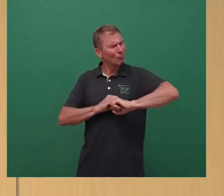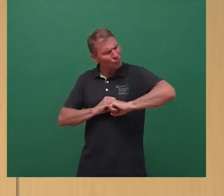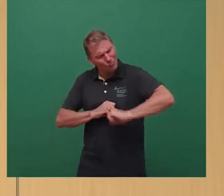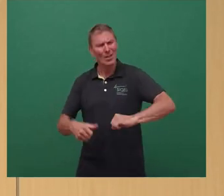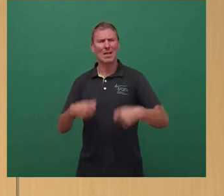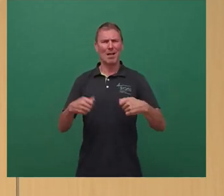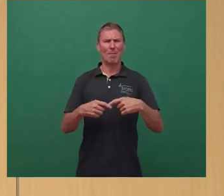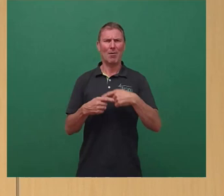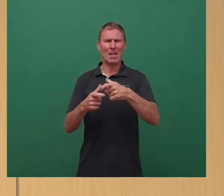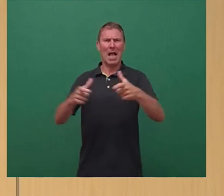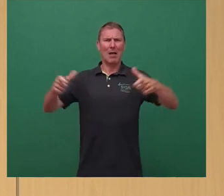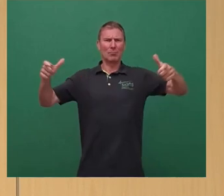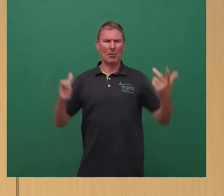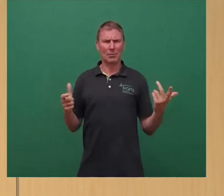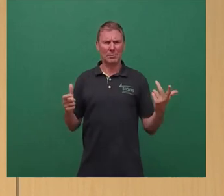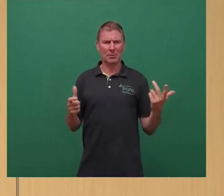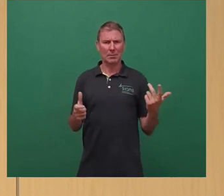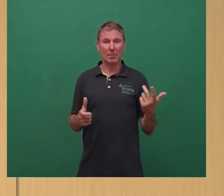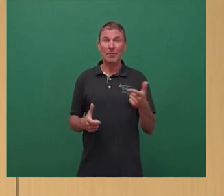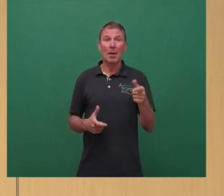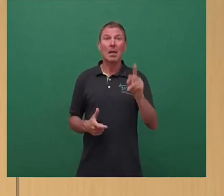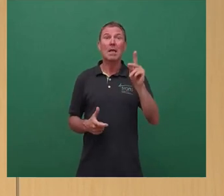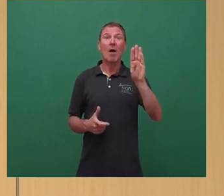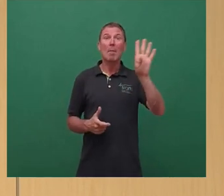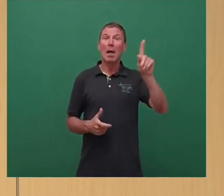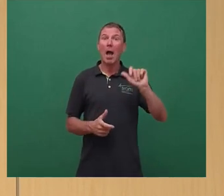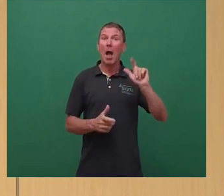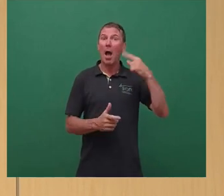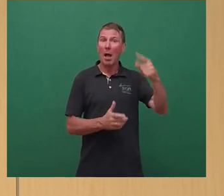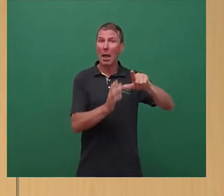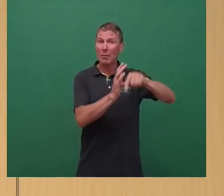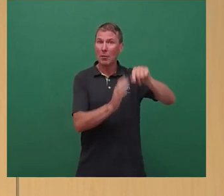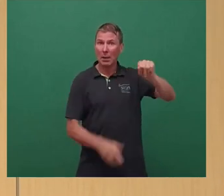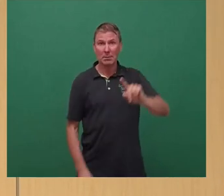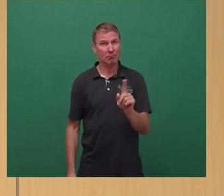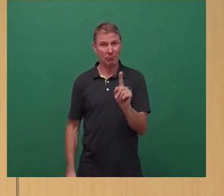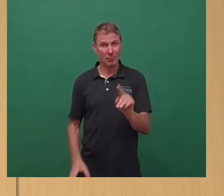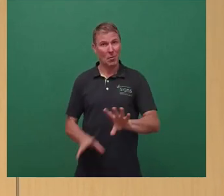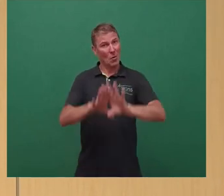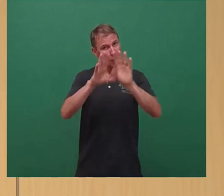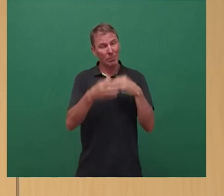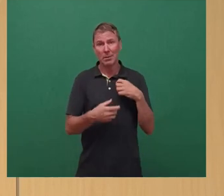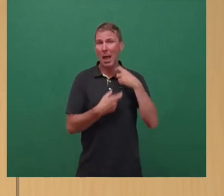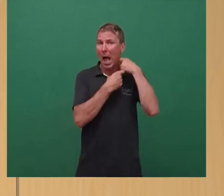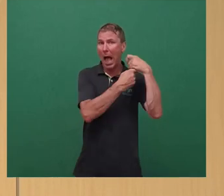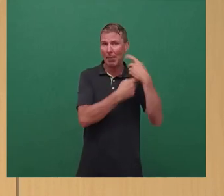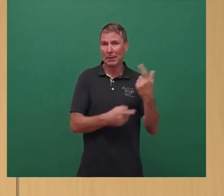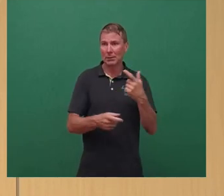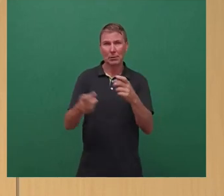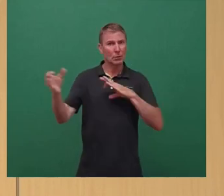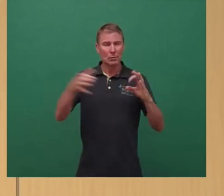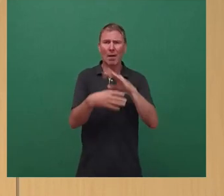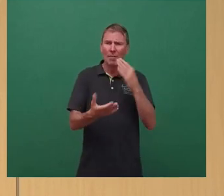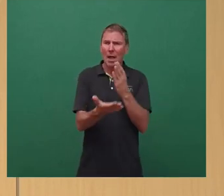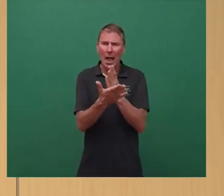da ist nicht die DVB alleine zu lassen, sondern wir sind da in einer komplexen Abhängigkeit miteinander. Viele Entscheidungen,